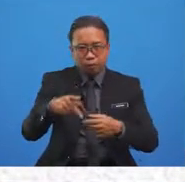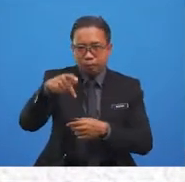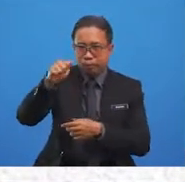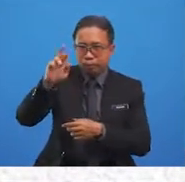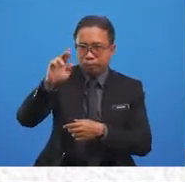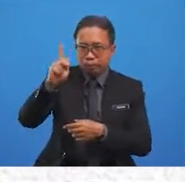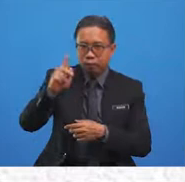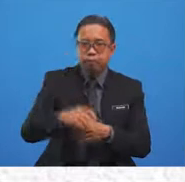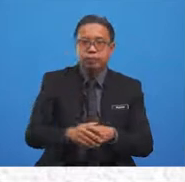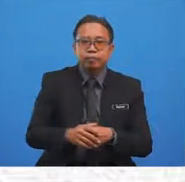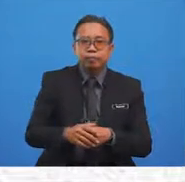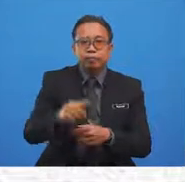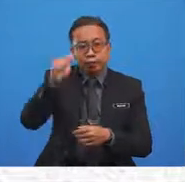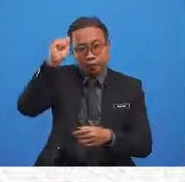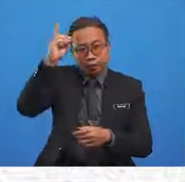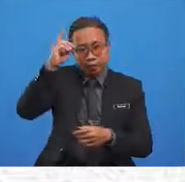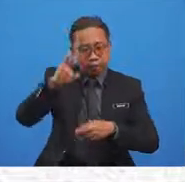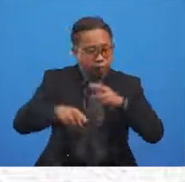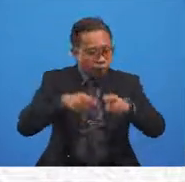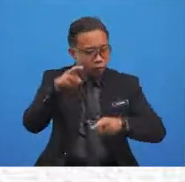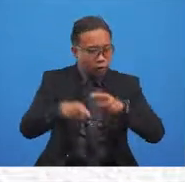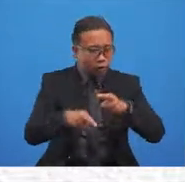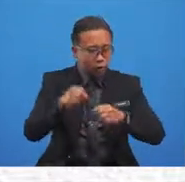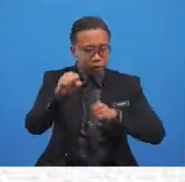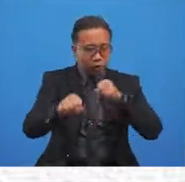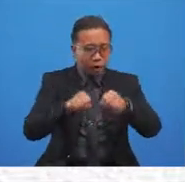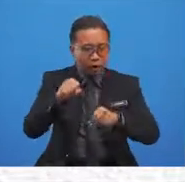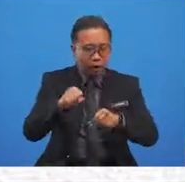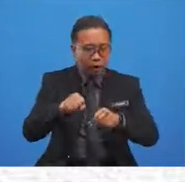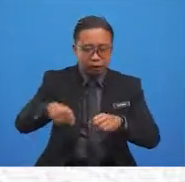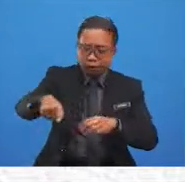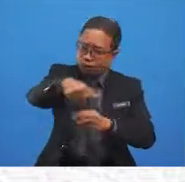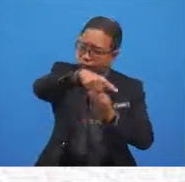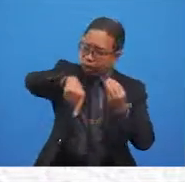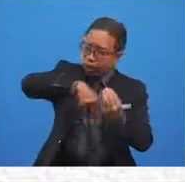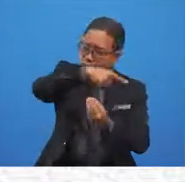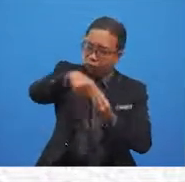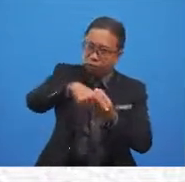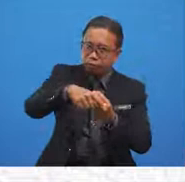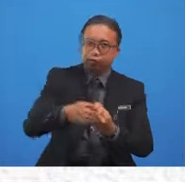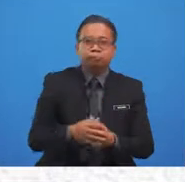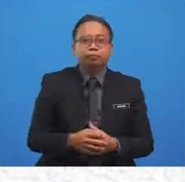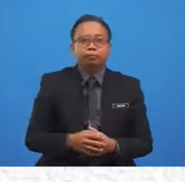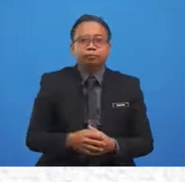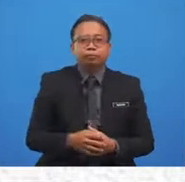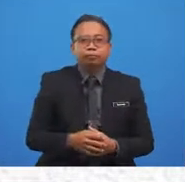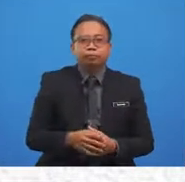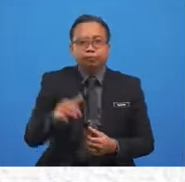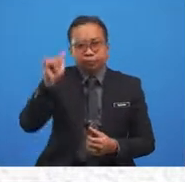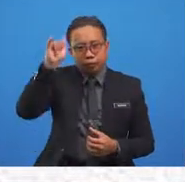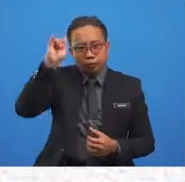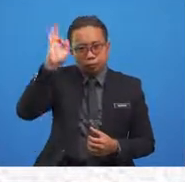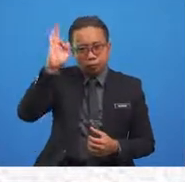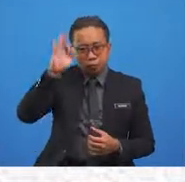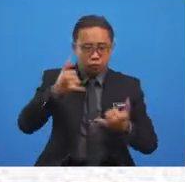Adam rides a bike around the park with Mama. Yusuf